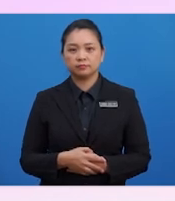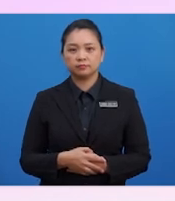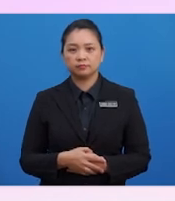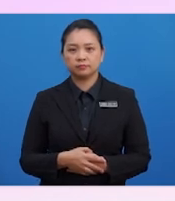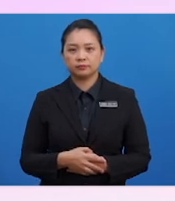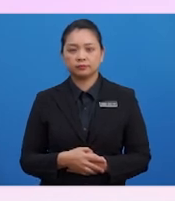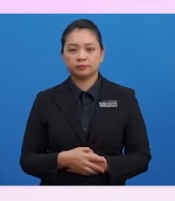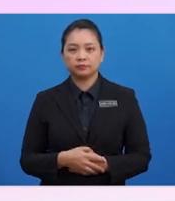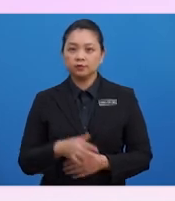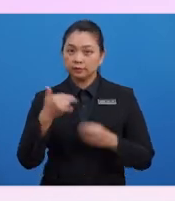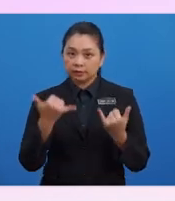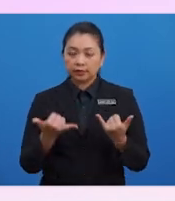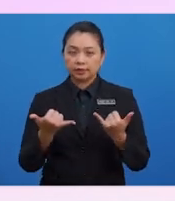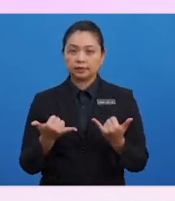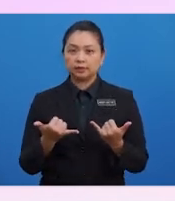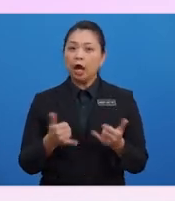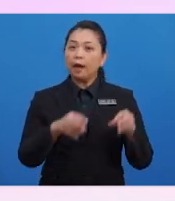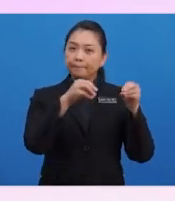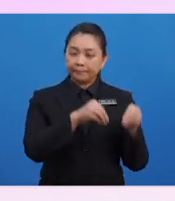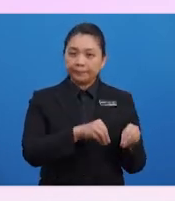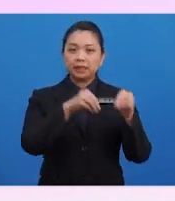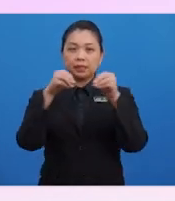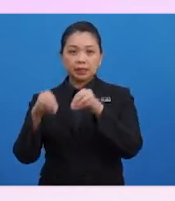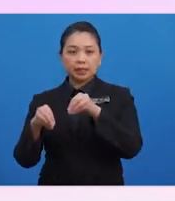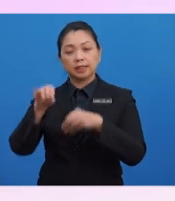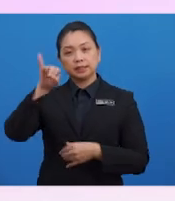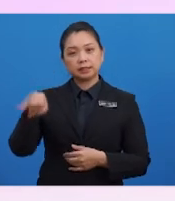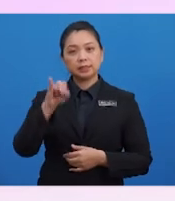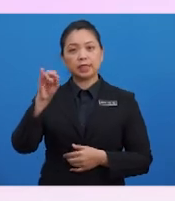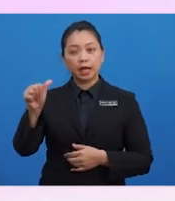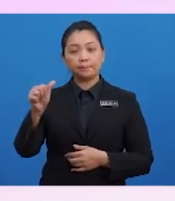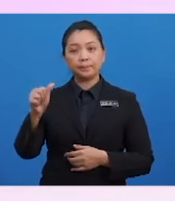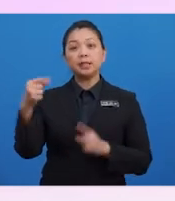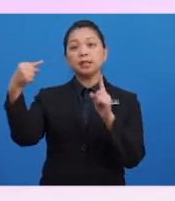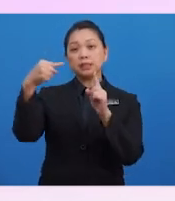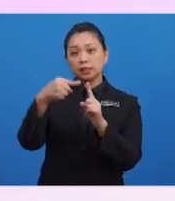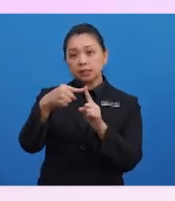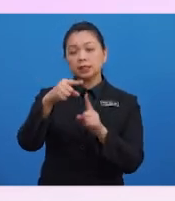memindahkan catatan jurnal A ke ledger A.